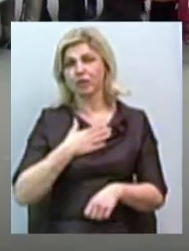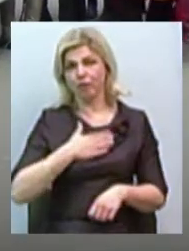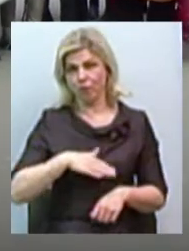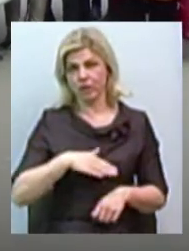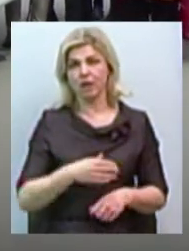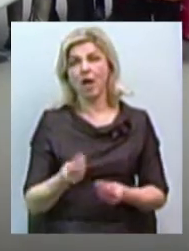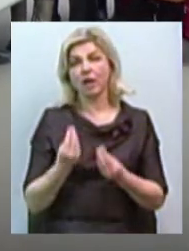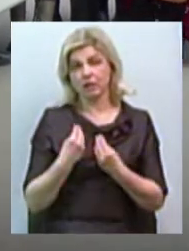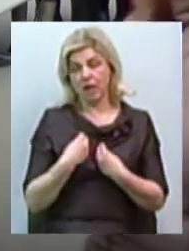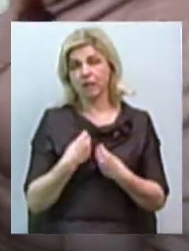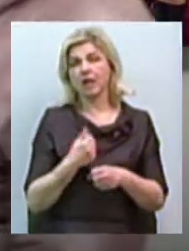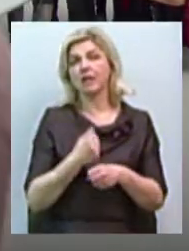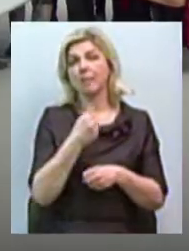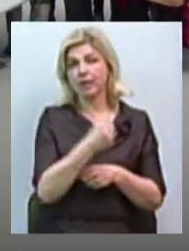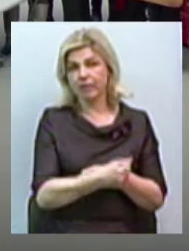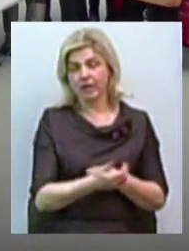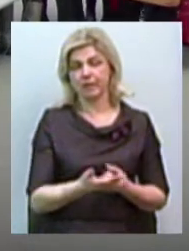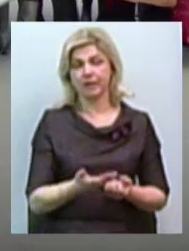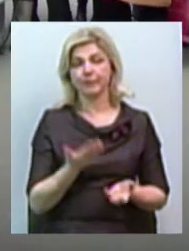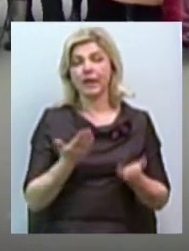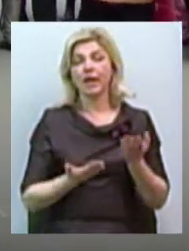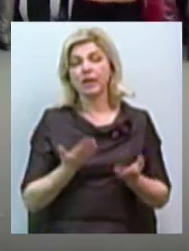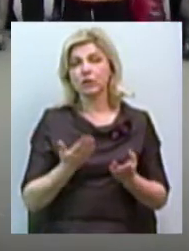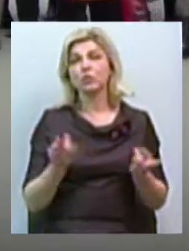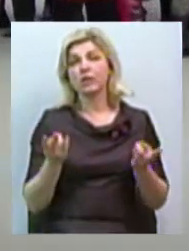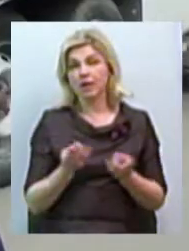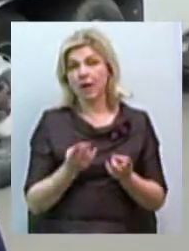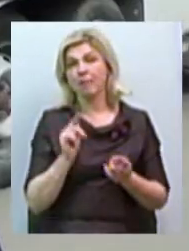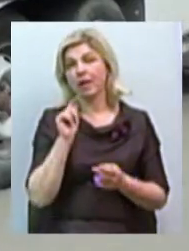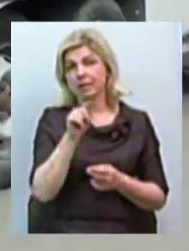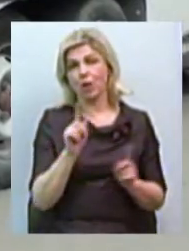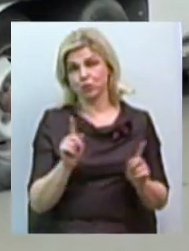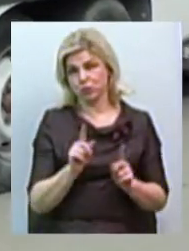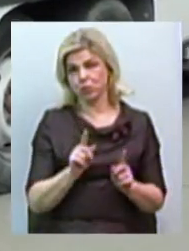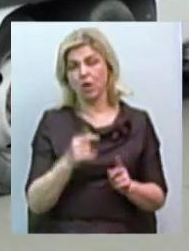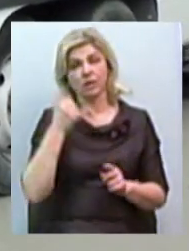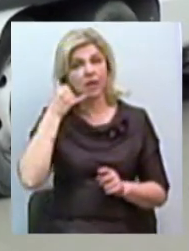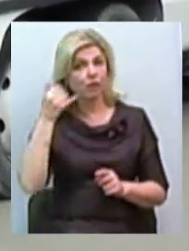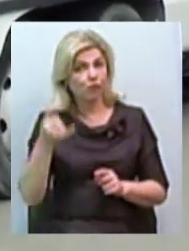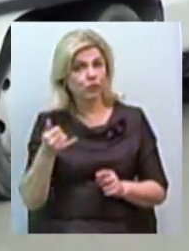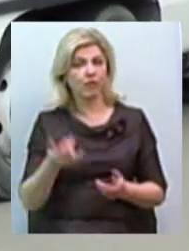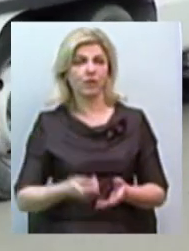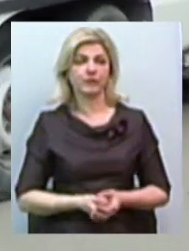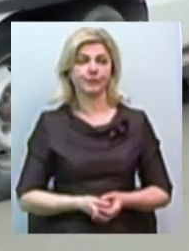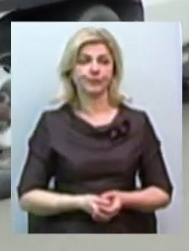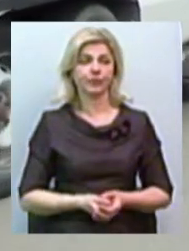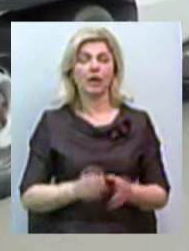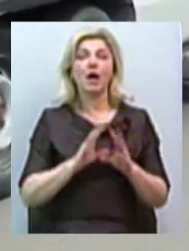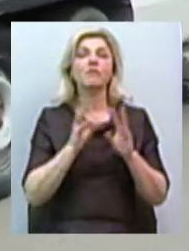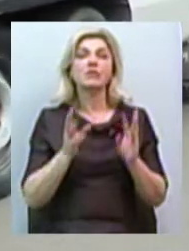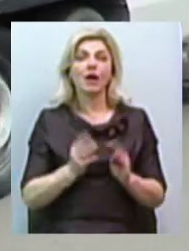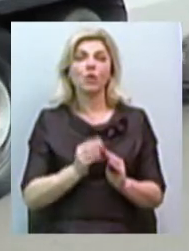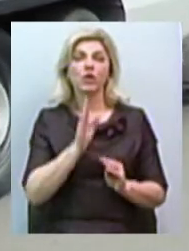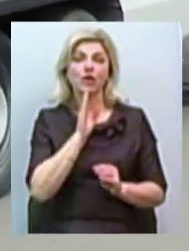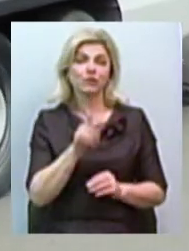Все віддали, направлення. Якщо треба там, щоб підійшли, зателефонували. Загалом дівчата